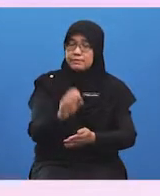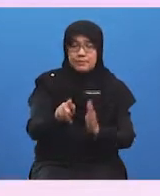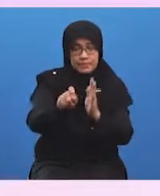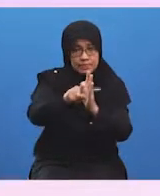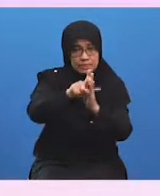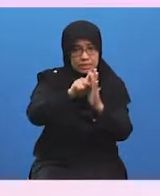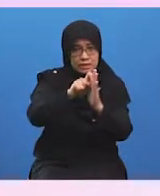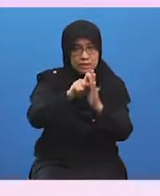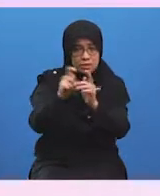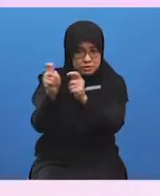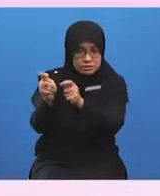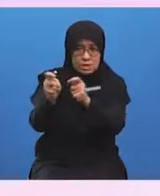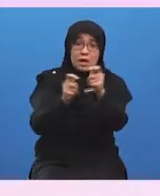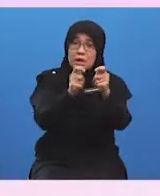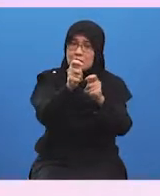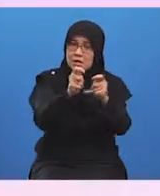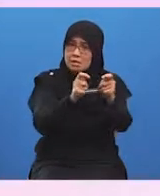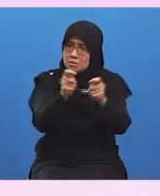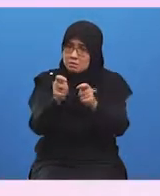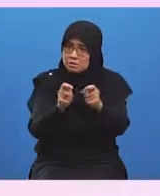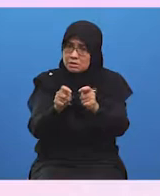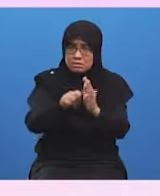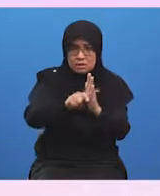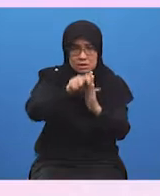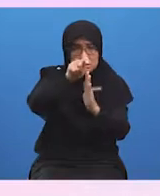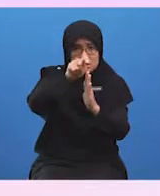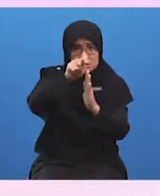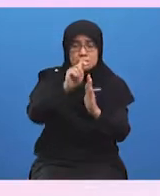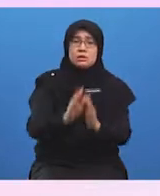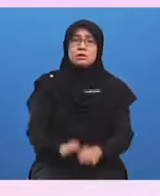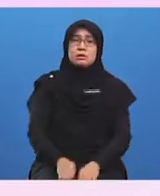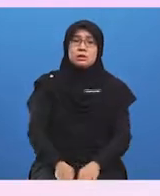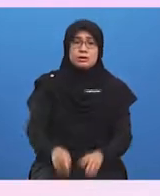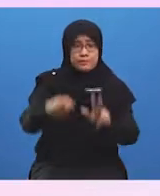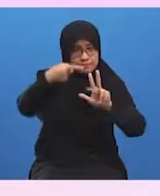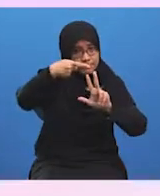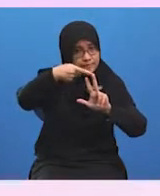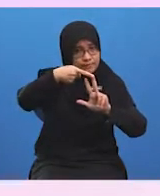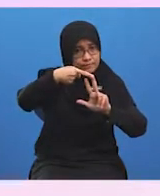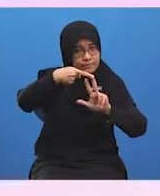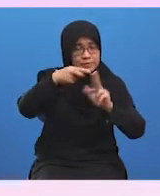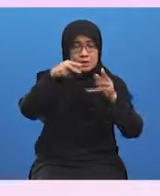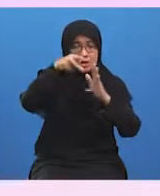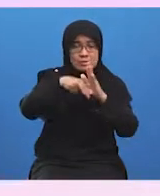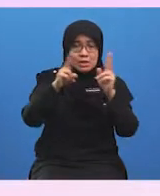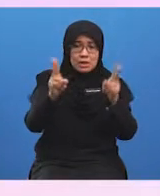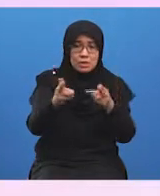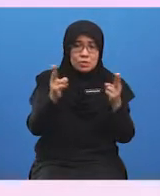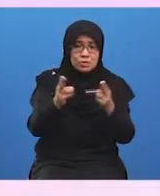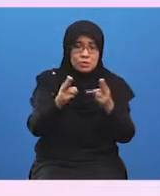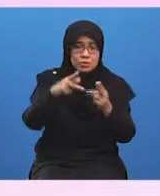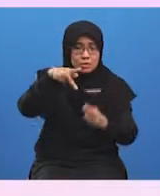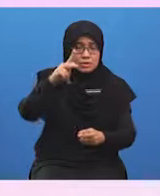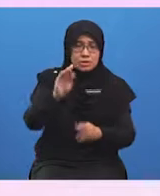pentadbiran yang tinggi untuk memproses pinjaman kecil-kecilan. Ketiga, pengusaha PKS tidak